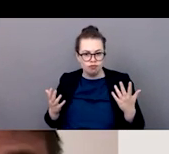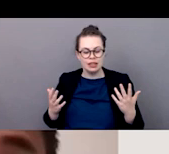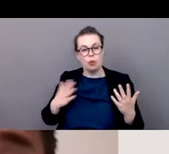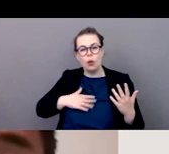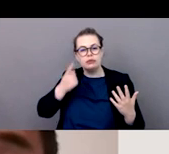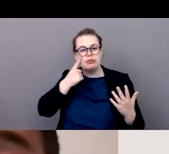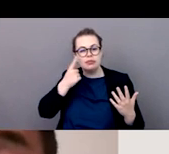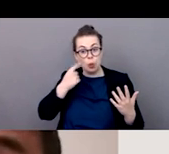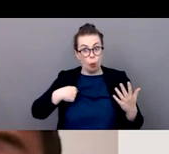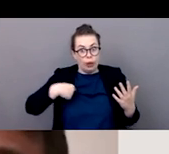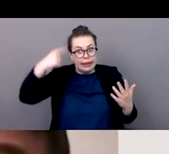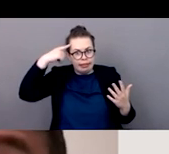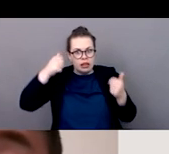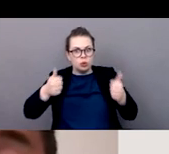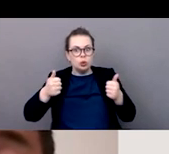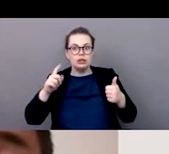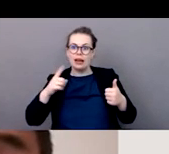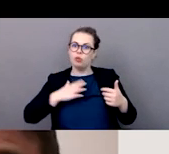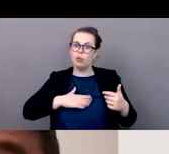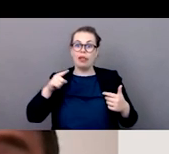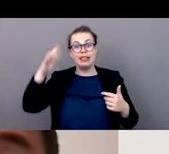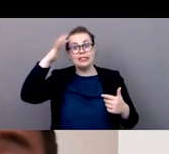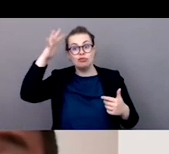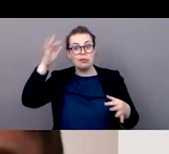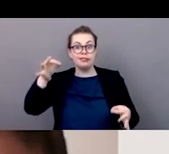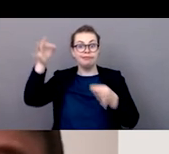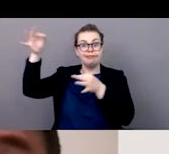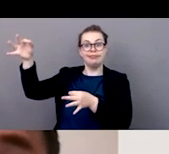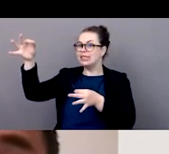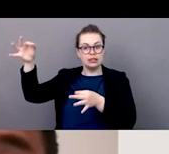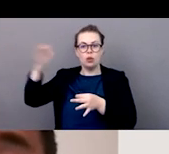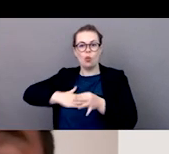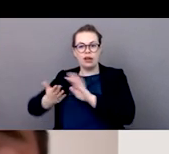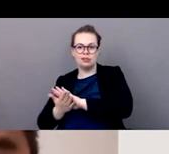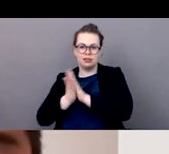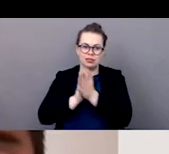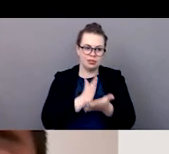principes qui semblent être très utiles et vont être